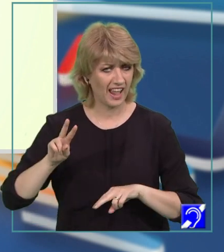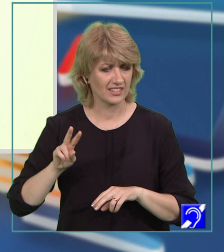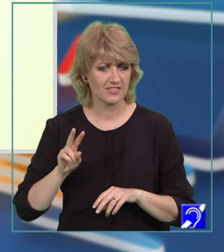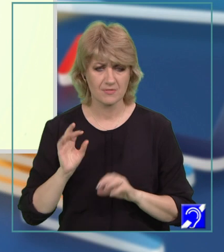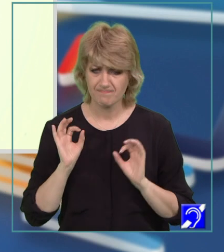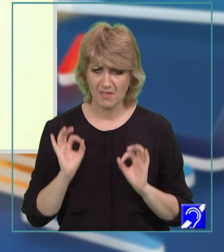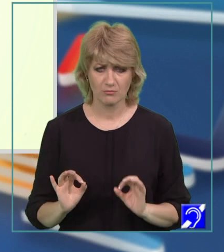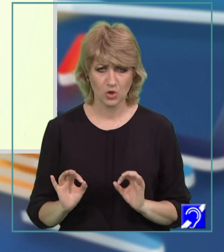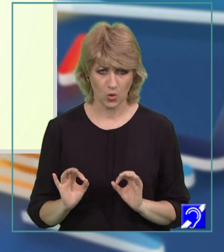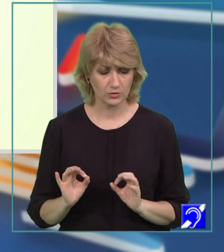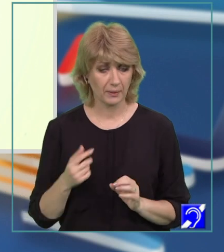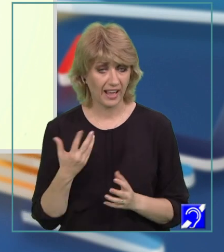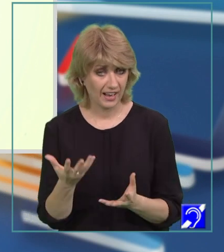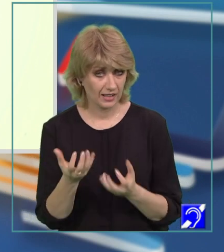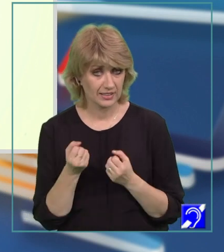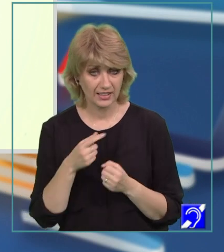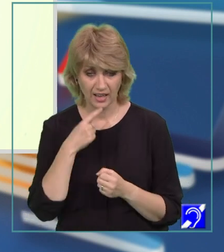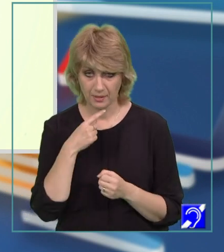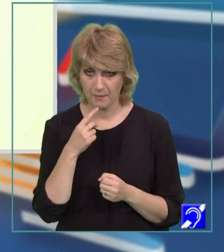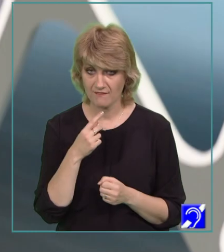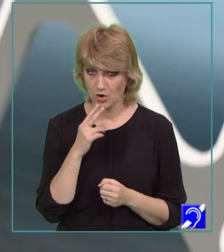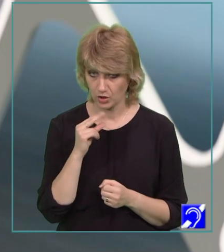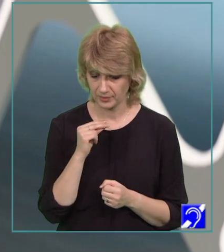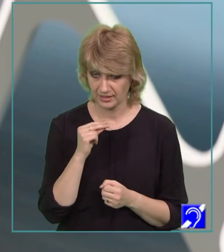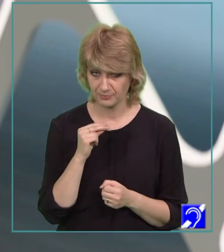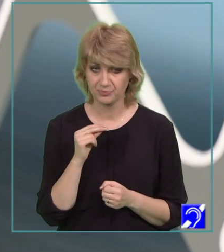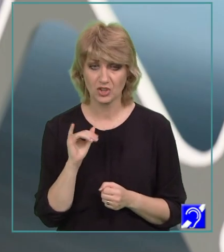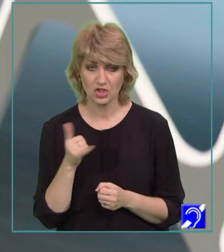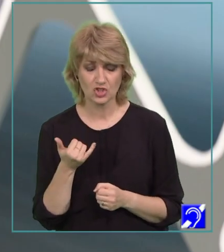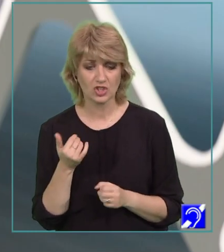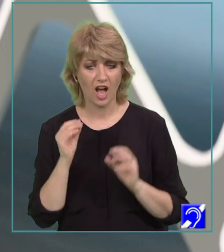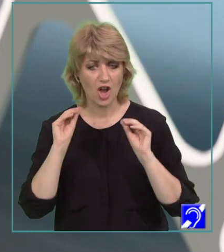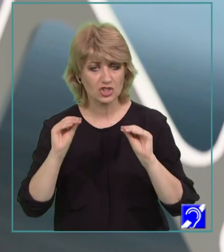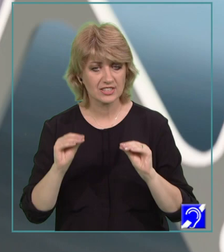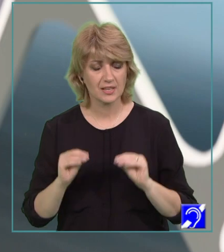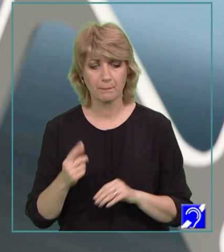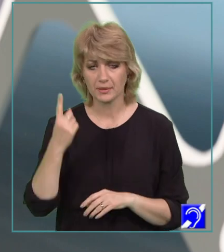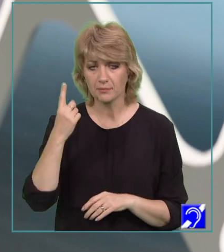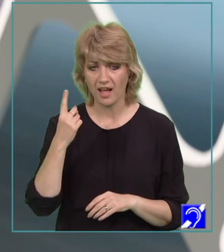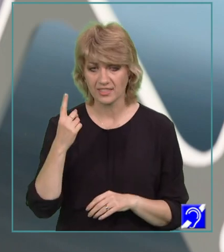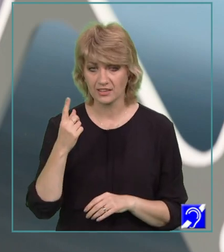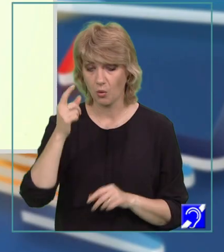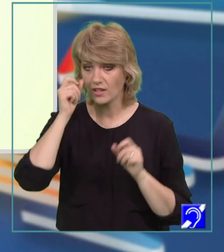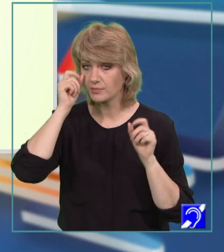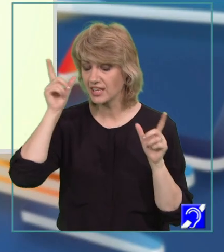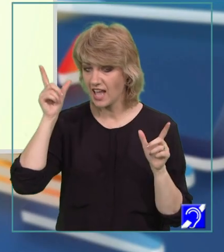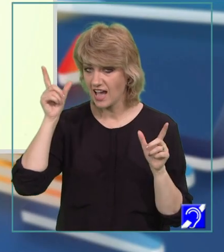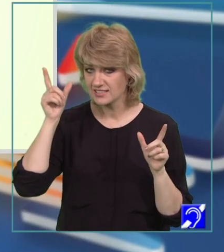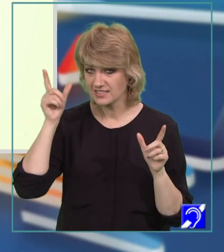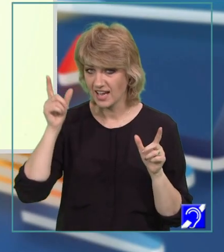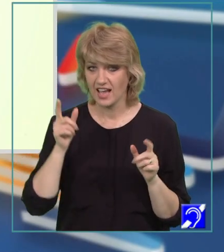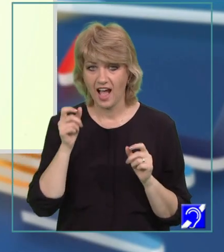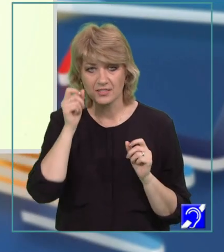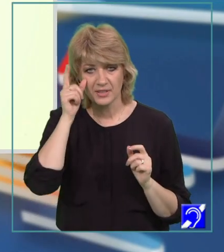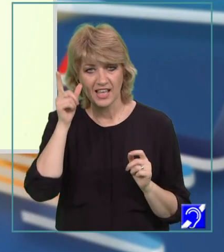îl preluăm din limba vorbită și în care așezăm prima dată o admirație, altfel de